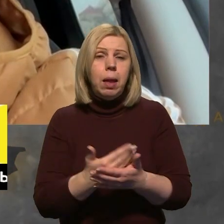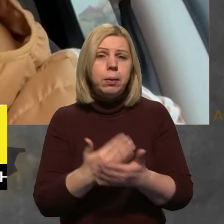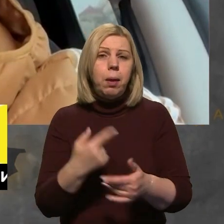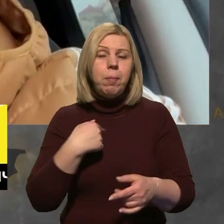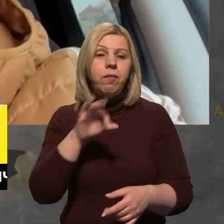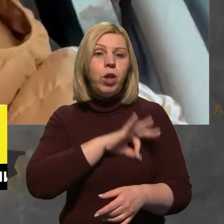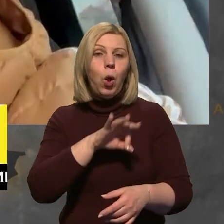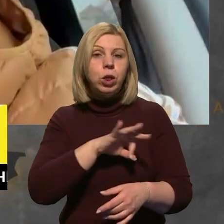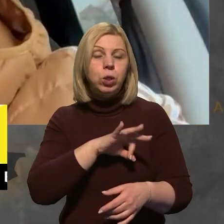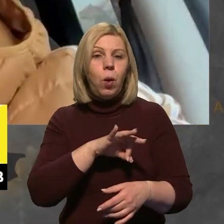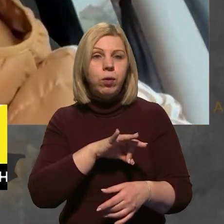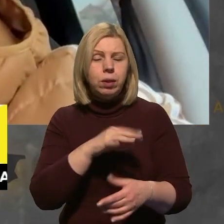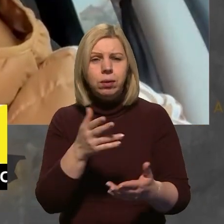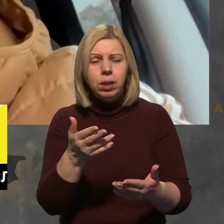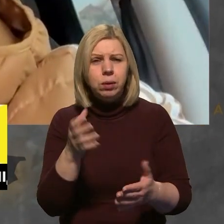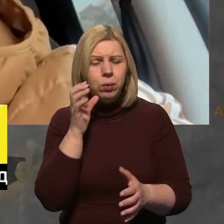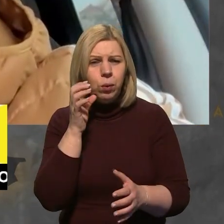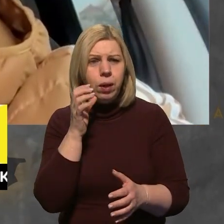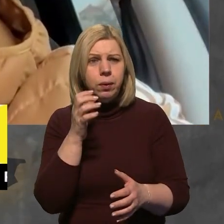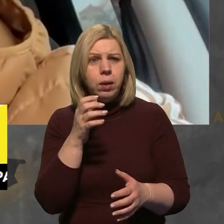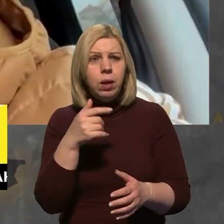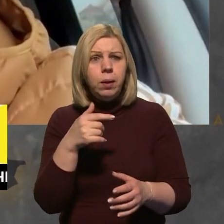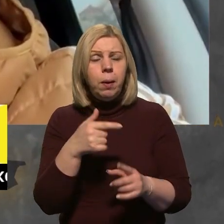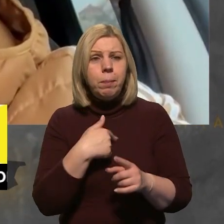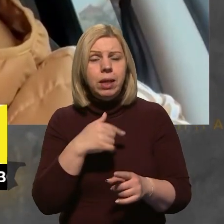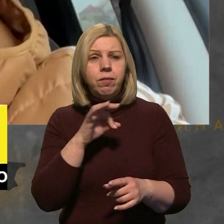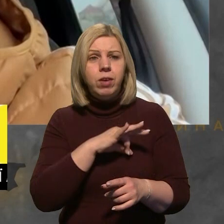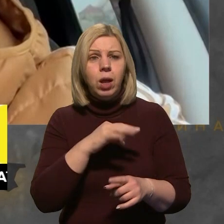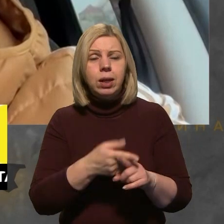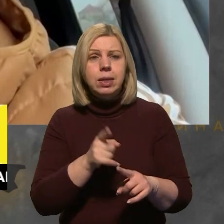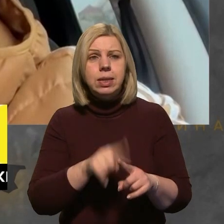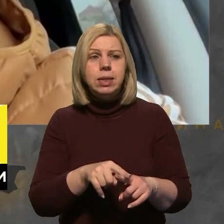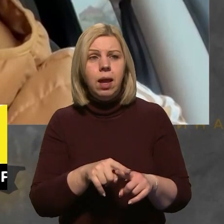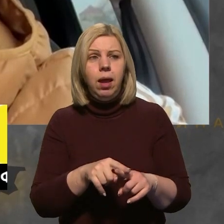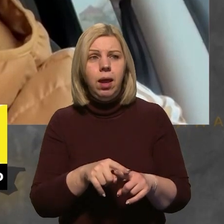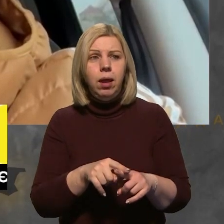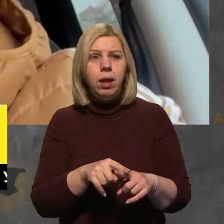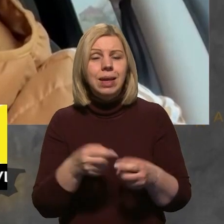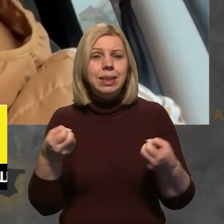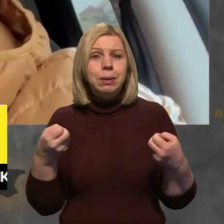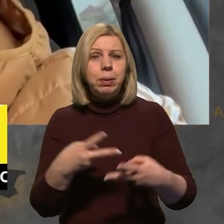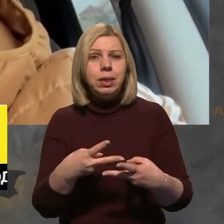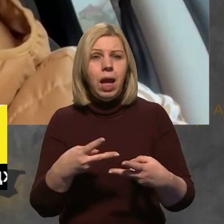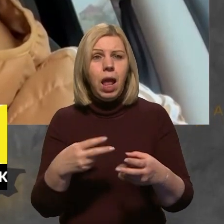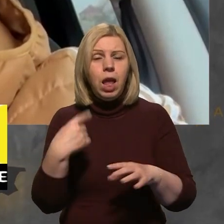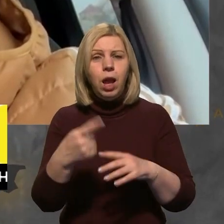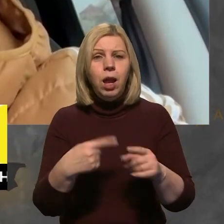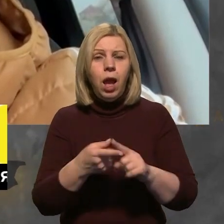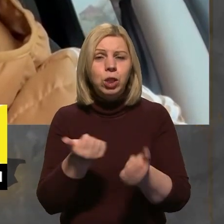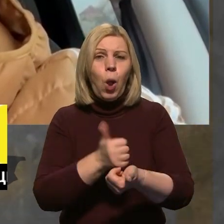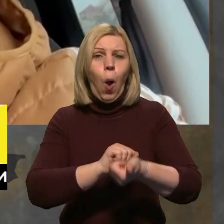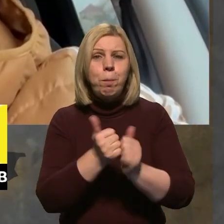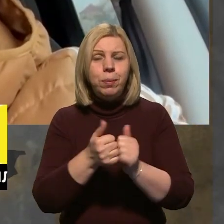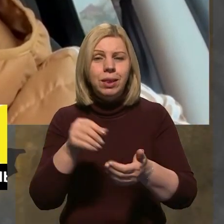використовуємо… Тримбіту ми використовуємо, це спеціальна шина обміну даними між